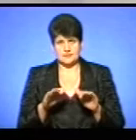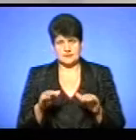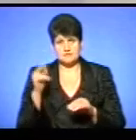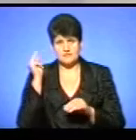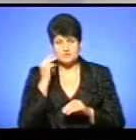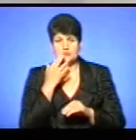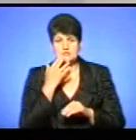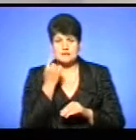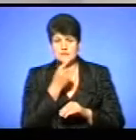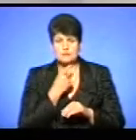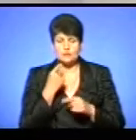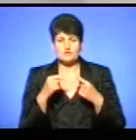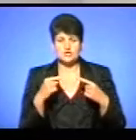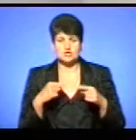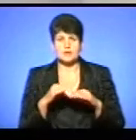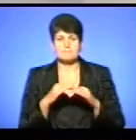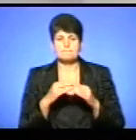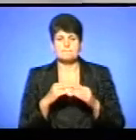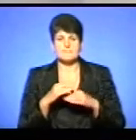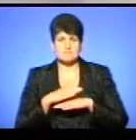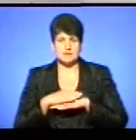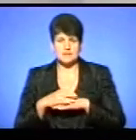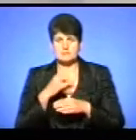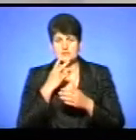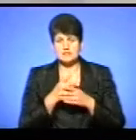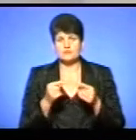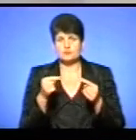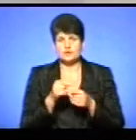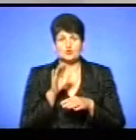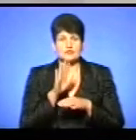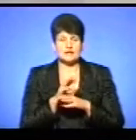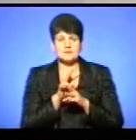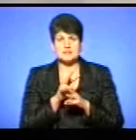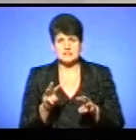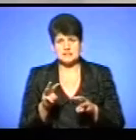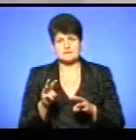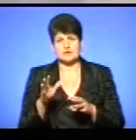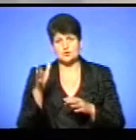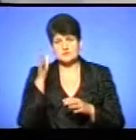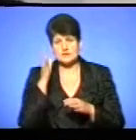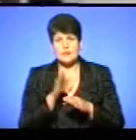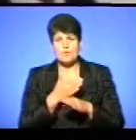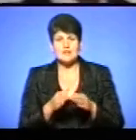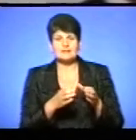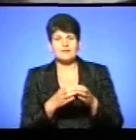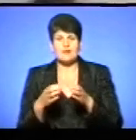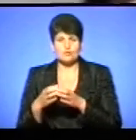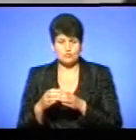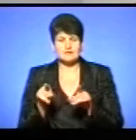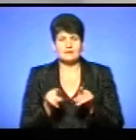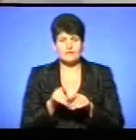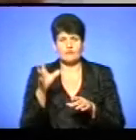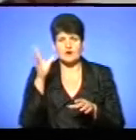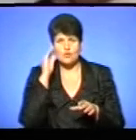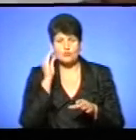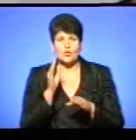іноземних мов і інших предметів, де передбачені відповідно до наказу Міністерства освіти поділ на групи. Ми також врахуємо особливості